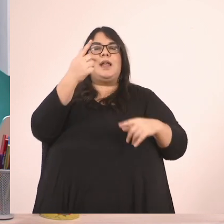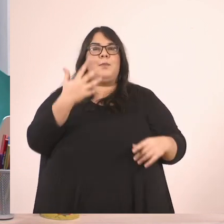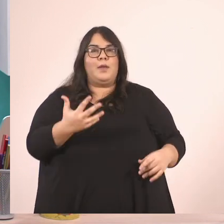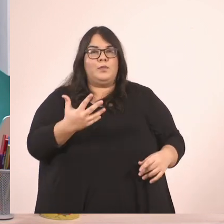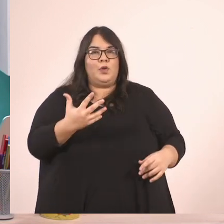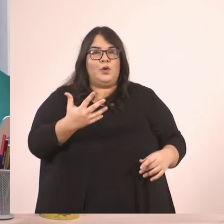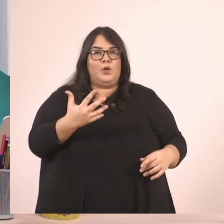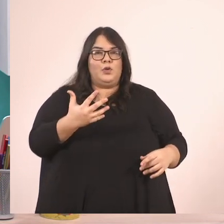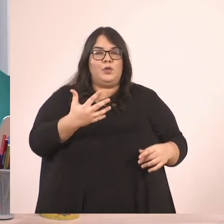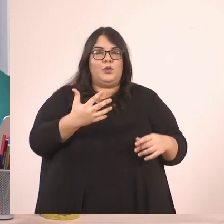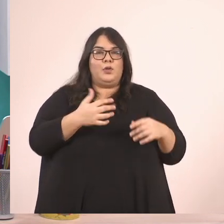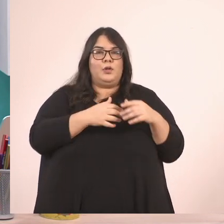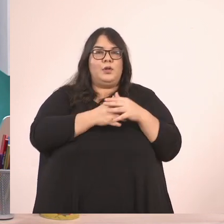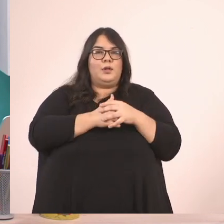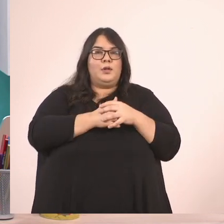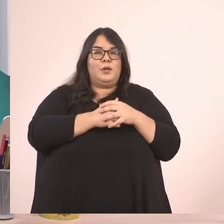1,5,